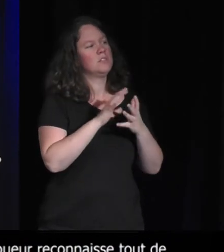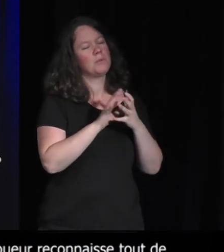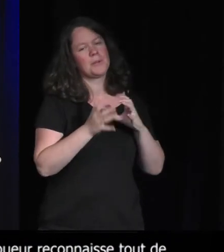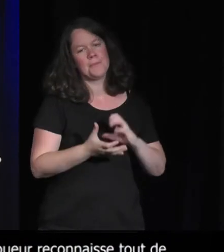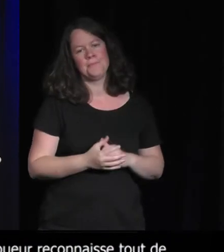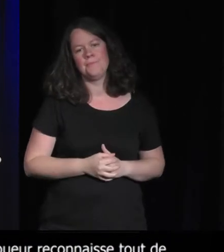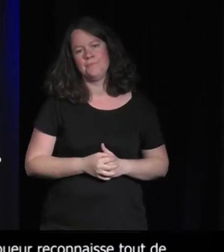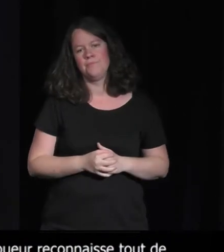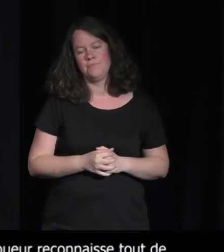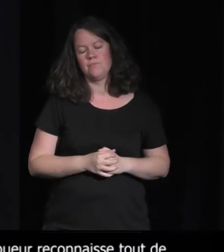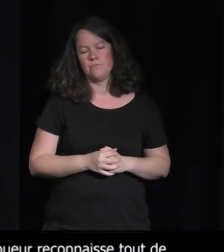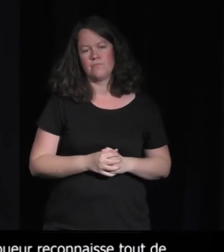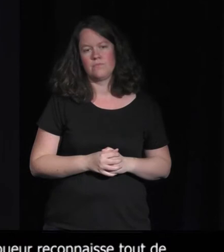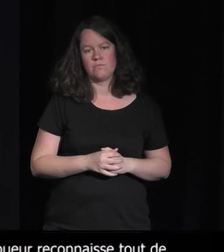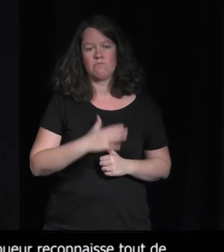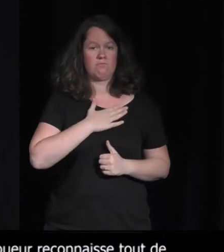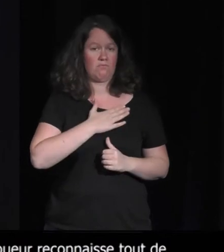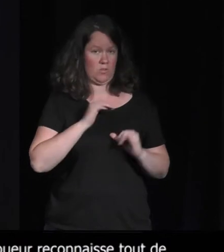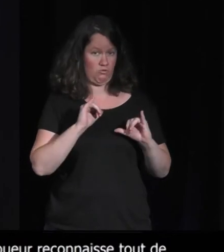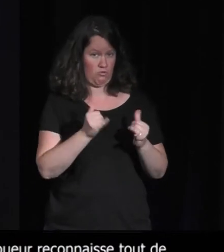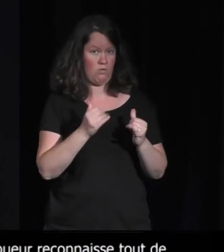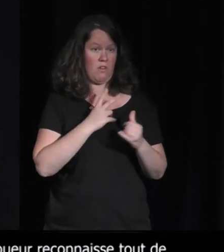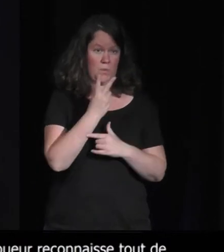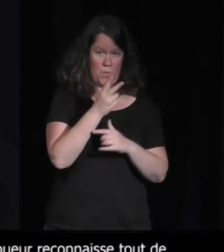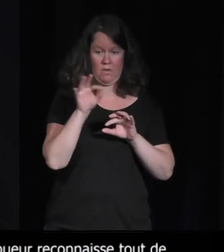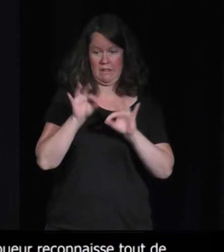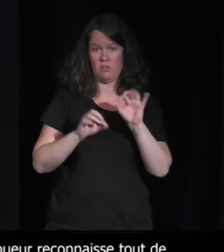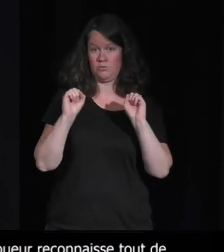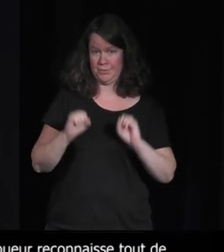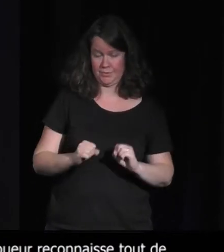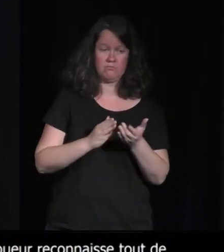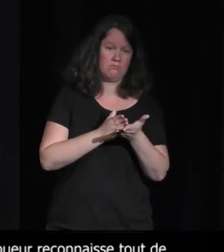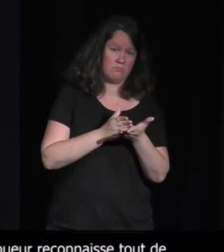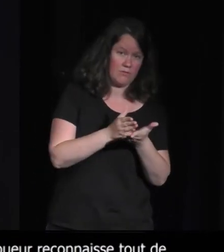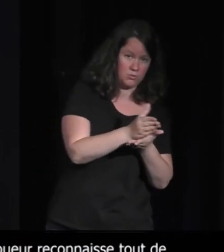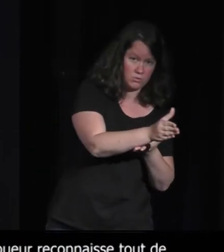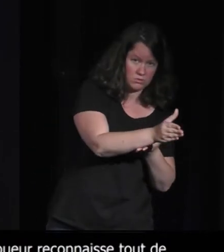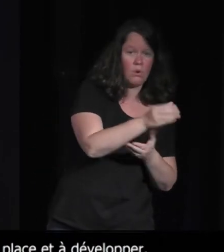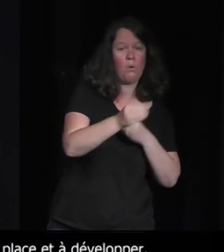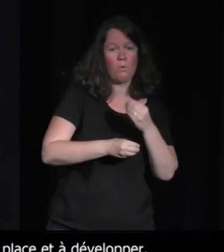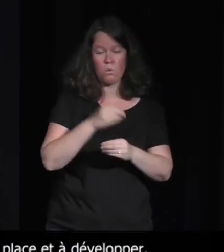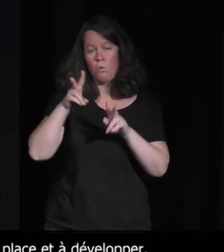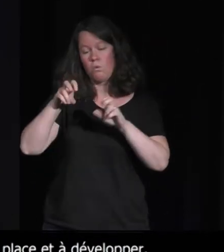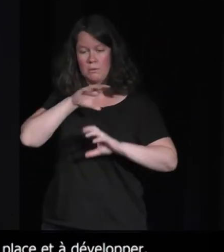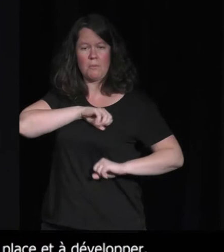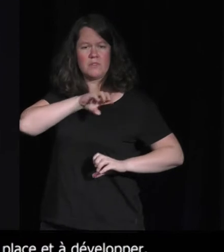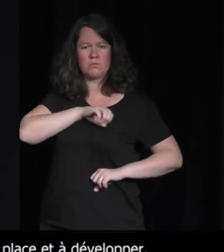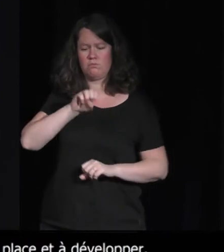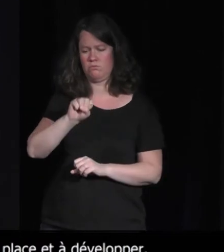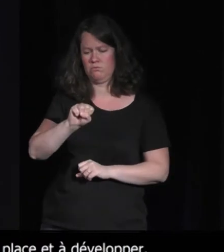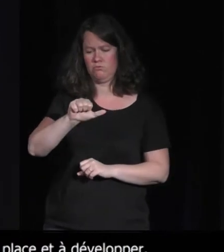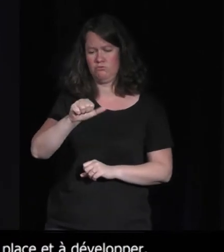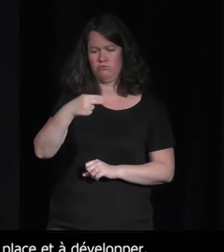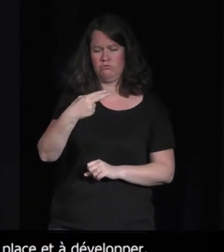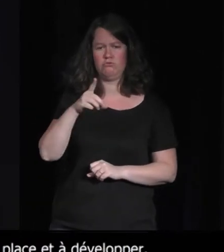En fait, dans Paper Beast, il y a deux modes. Il y le mode aventure et un mode sandbox. Le mode aventure, on traverse